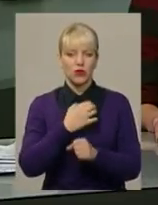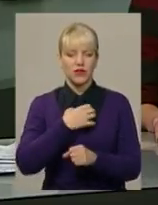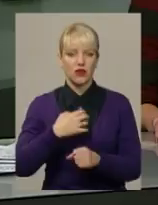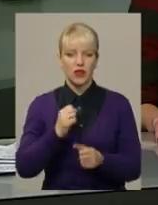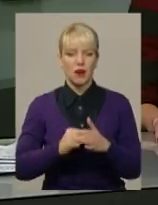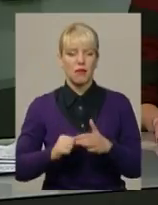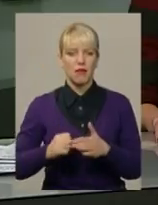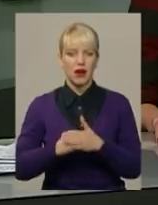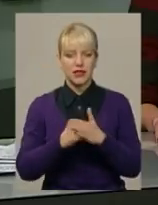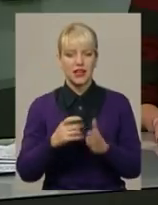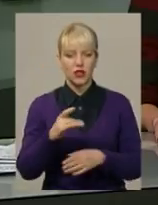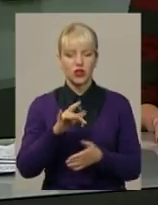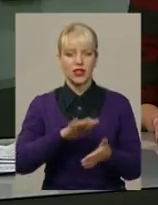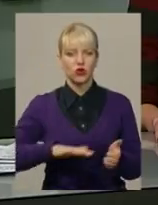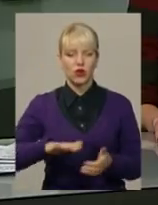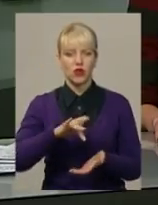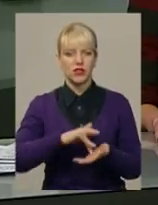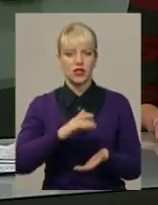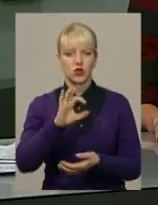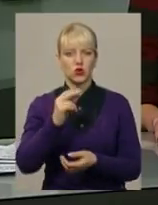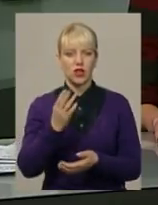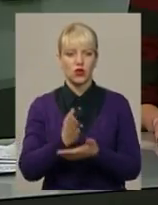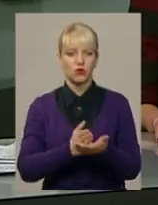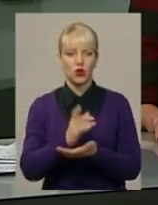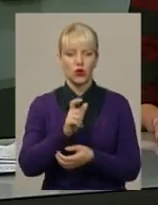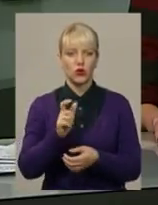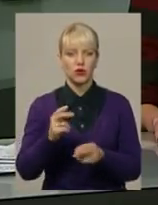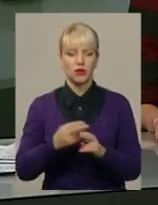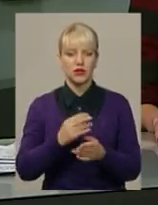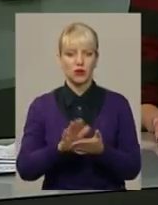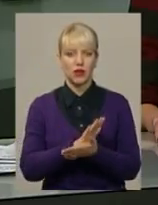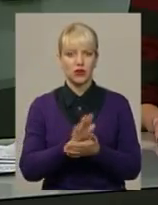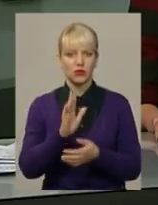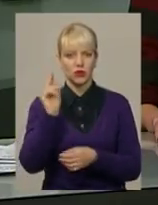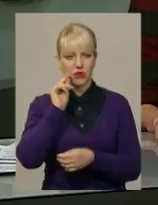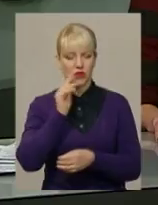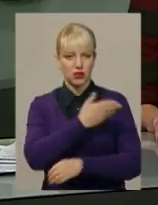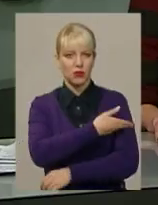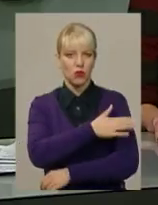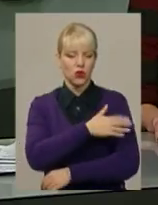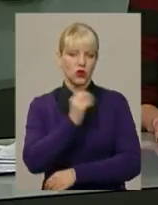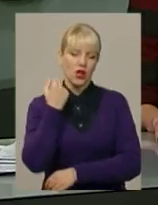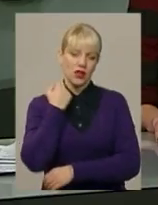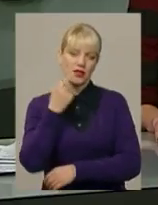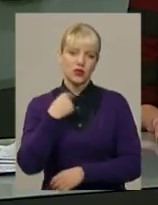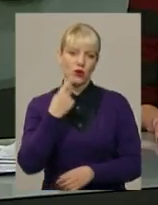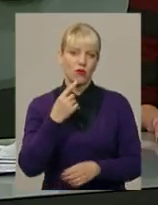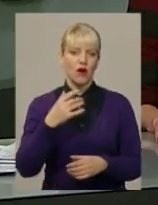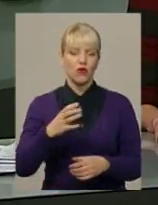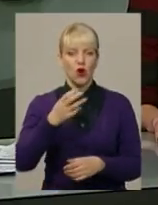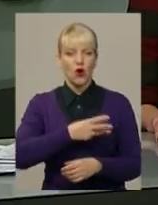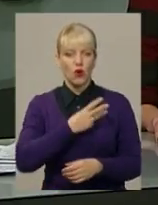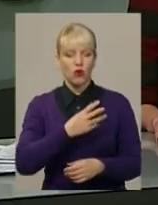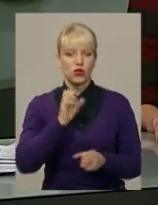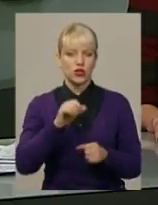районного територіального центру соціального обслуговування літні люди безоплатно вивчатимуть польську та англійську мову. Охочі зможуть також